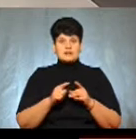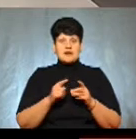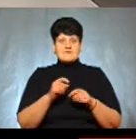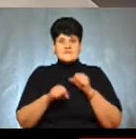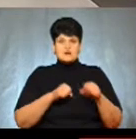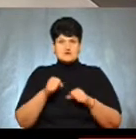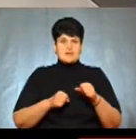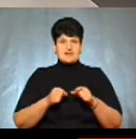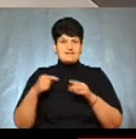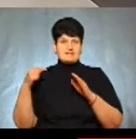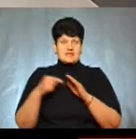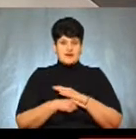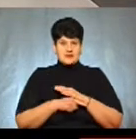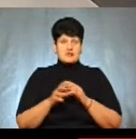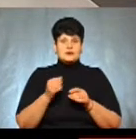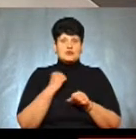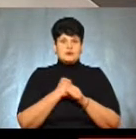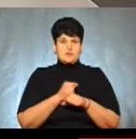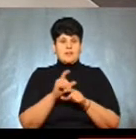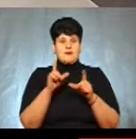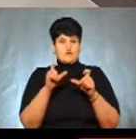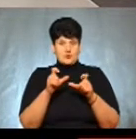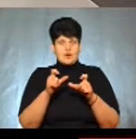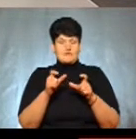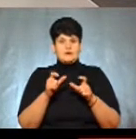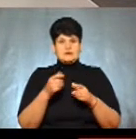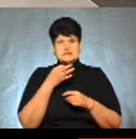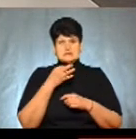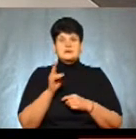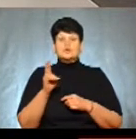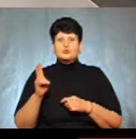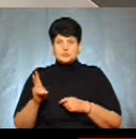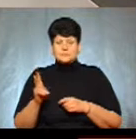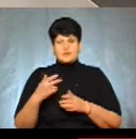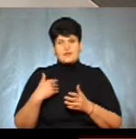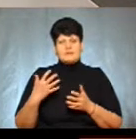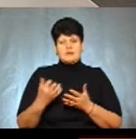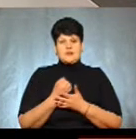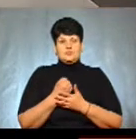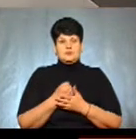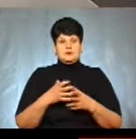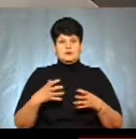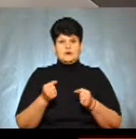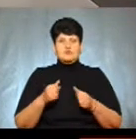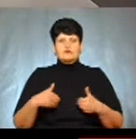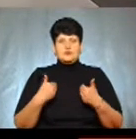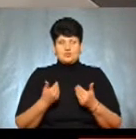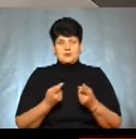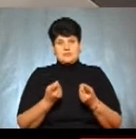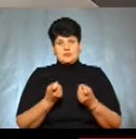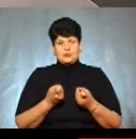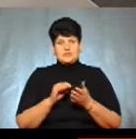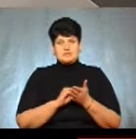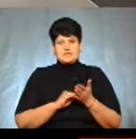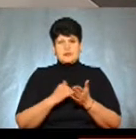Вдалося десь зробити фотографію, повідомити дані цього чоловіка, і десь нам вдалося до нього звернутися і потягнути,